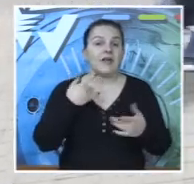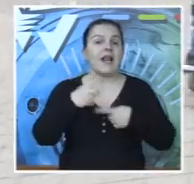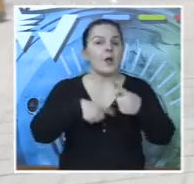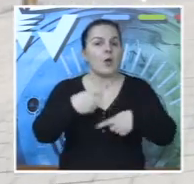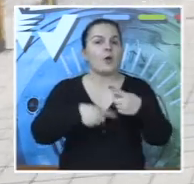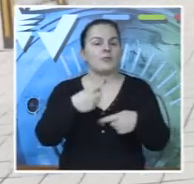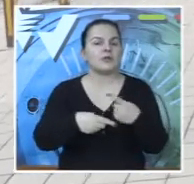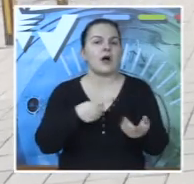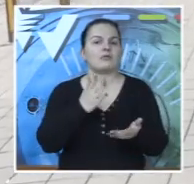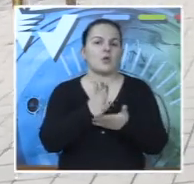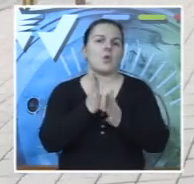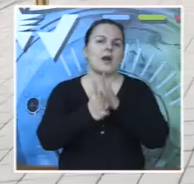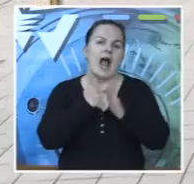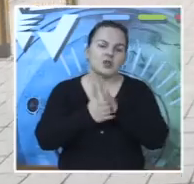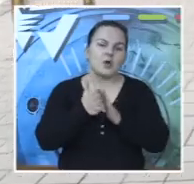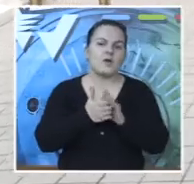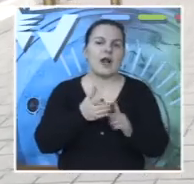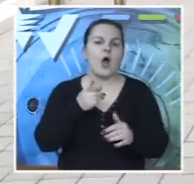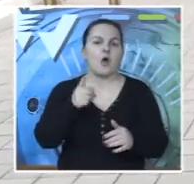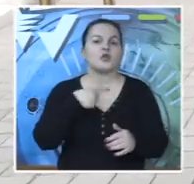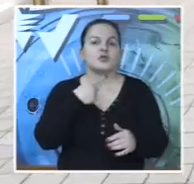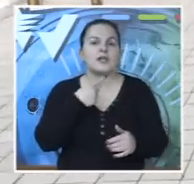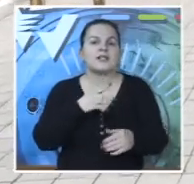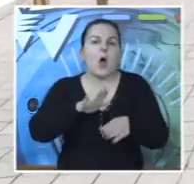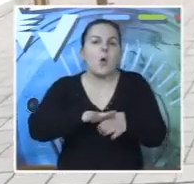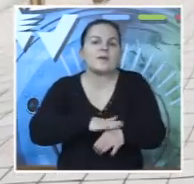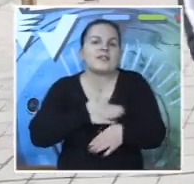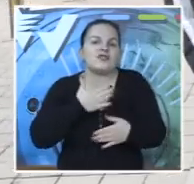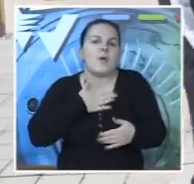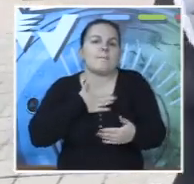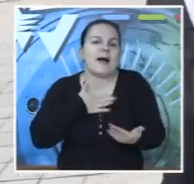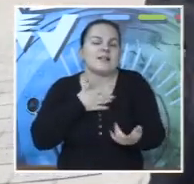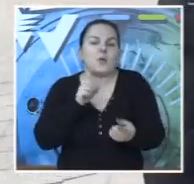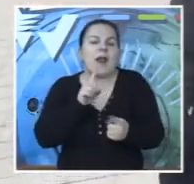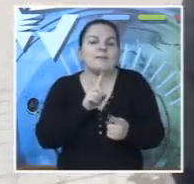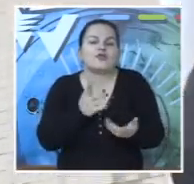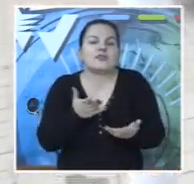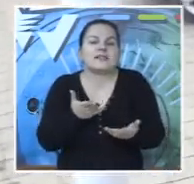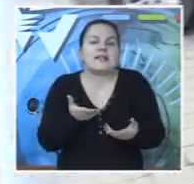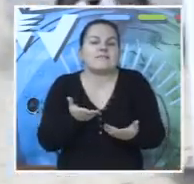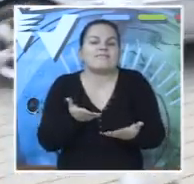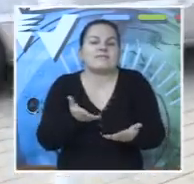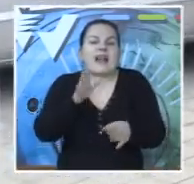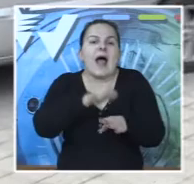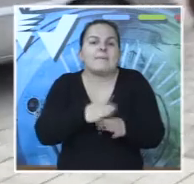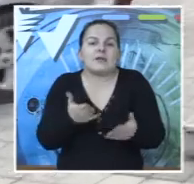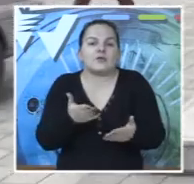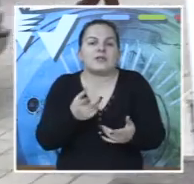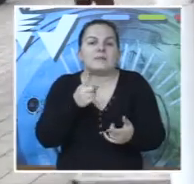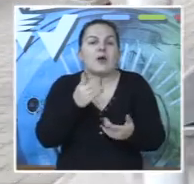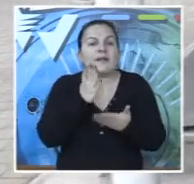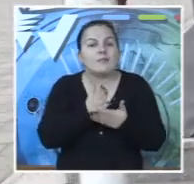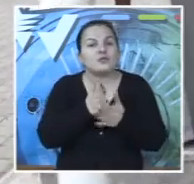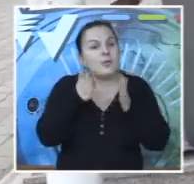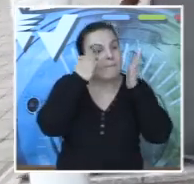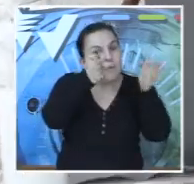U nekoliko navrata u toku razgovora Djordjići su istakli da osjećaj empatiji iako se nikome ne može nametnuti, pokrijeće i